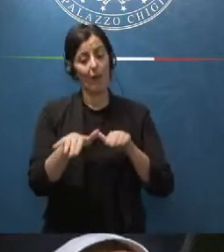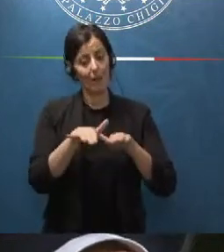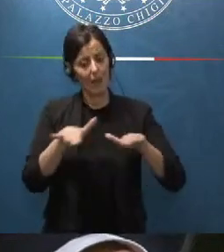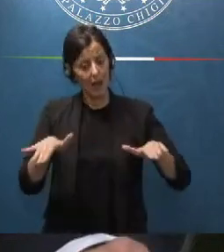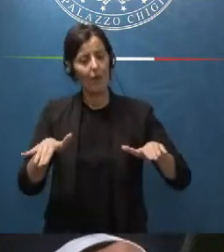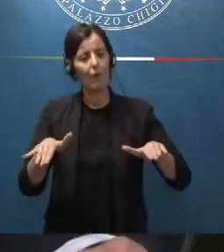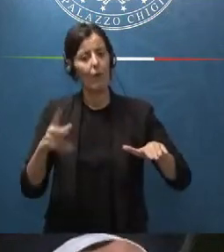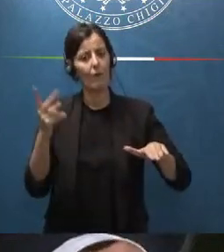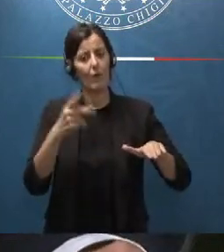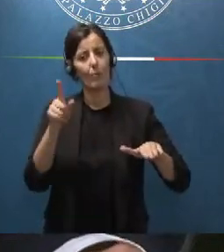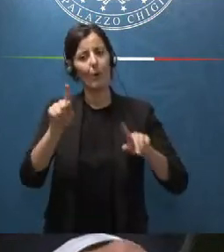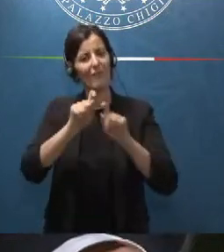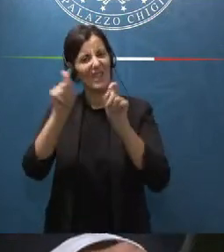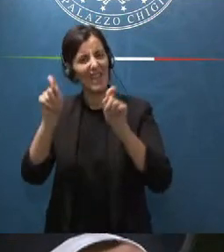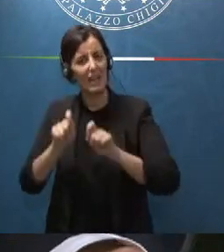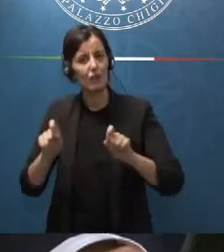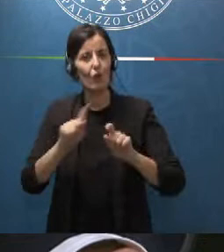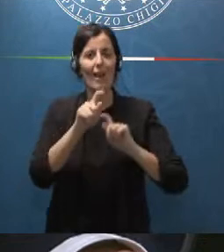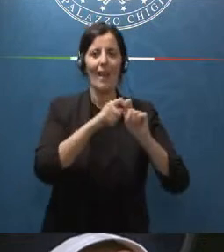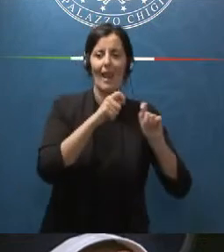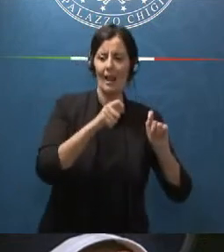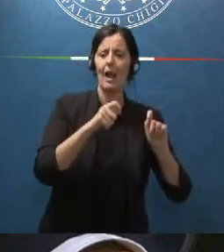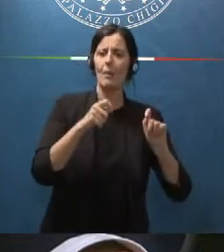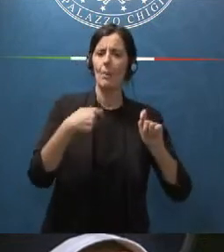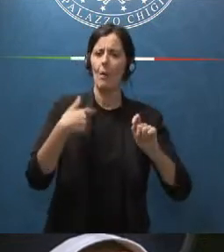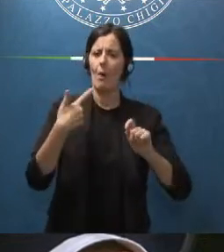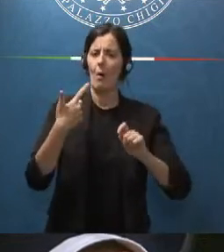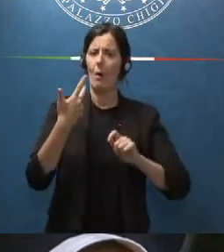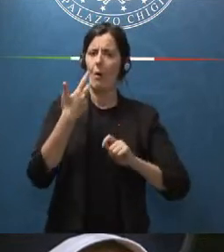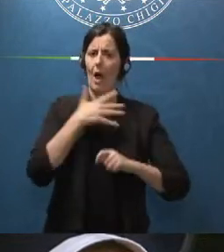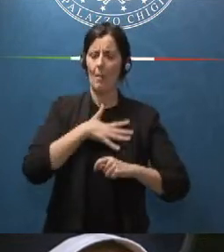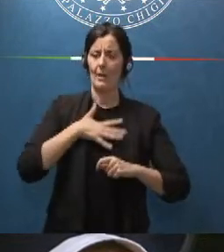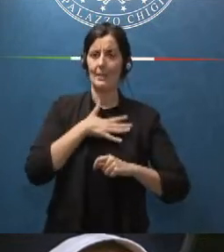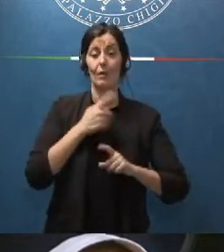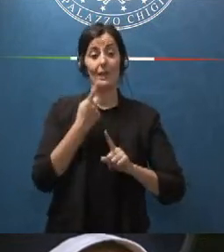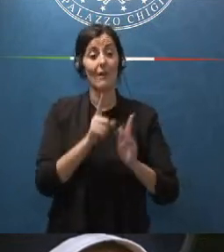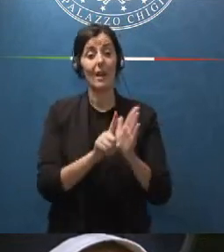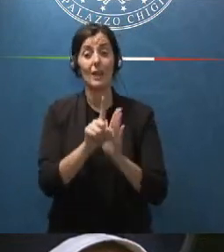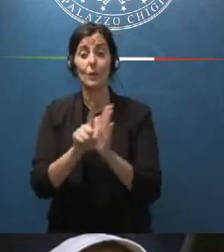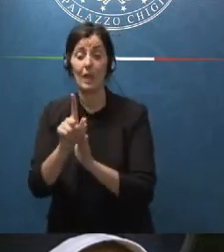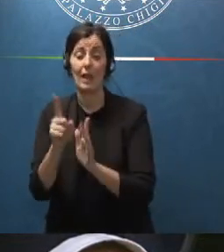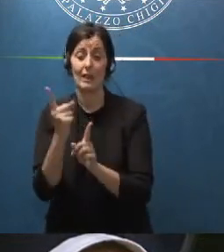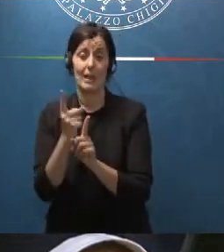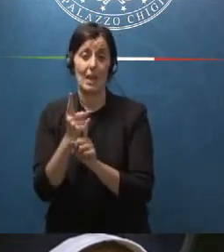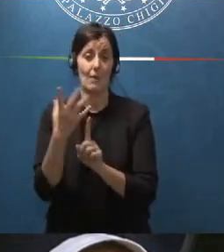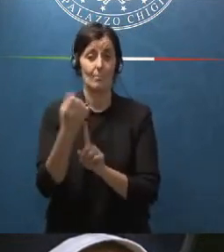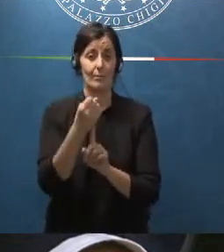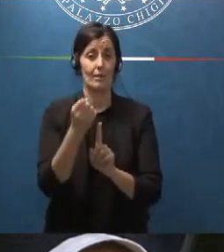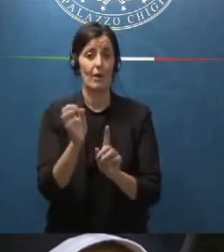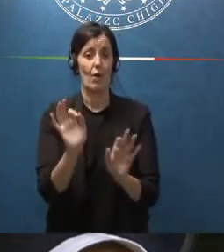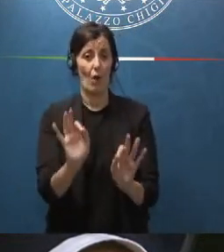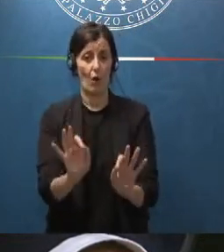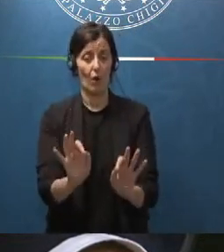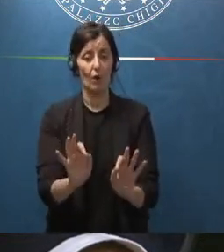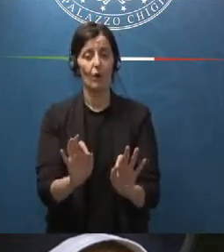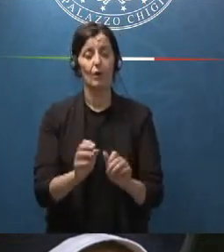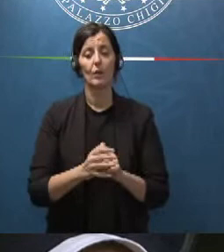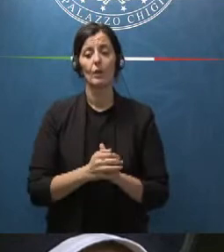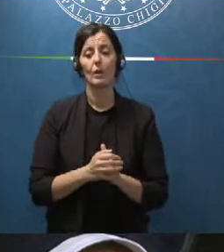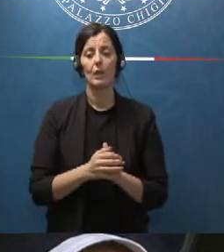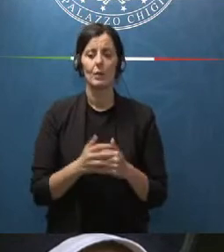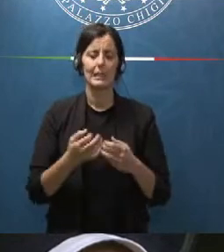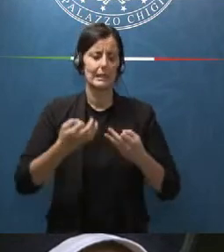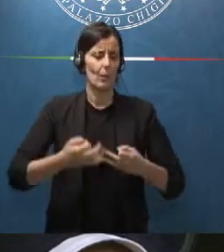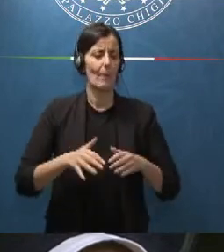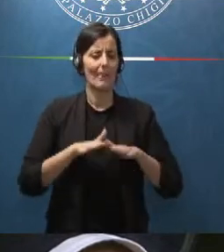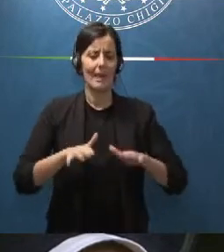apprezzato anche dalla federazione e dalle leghe deve produrre ancora molti effetti anche di assetto del sistema e quindi ci sarà